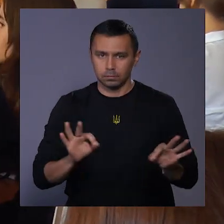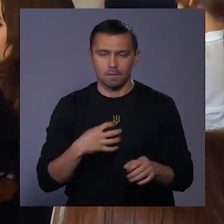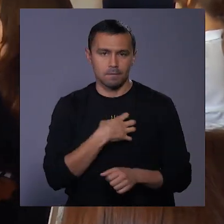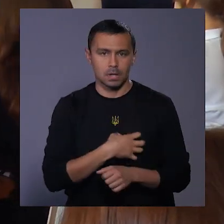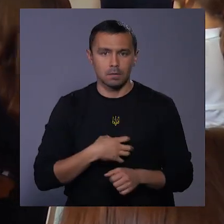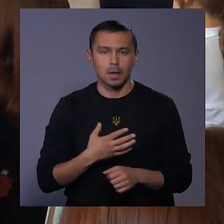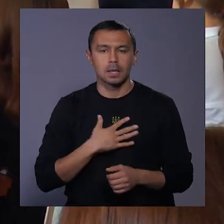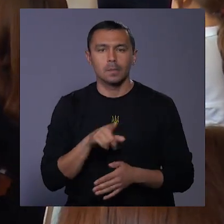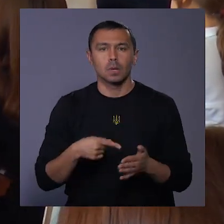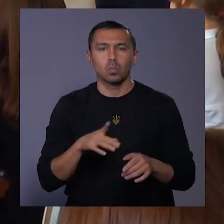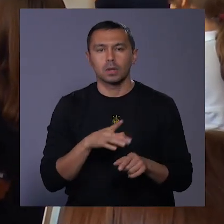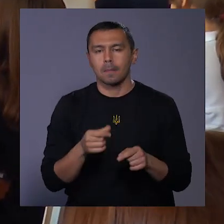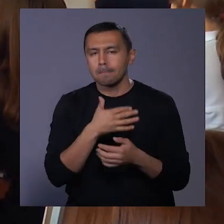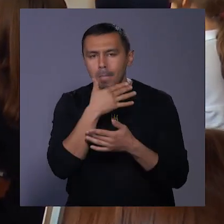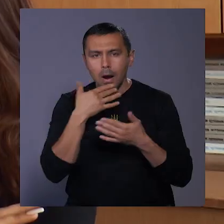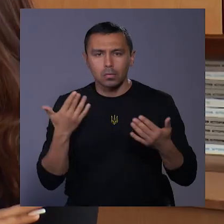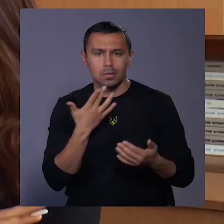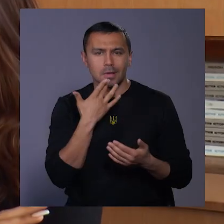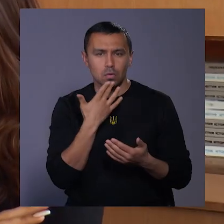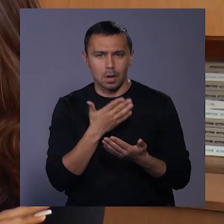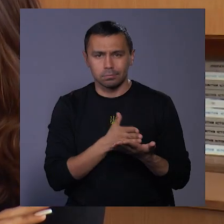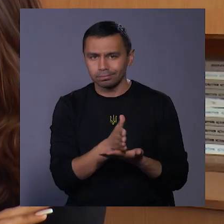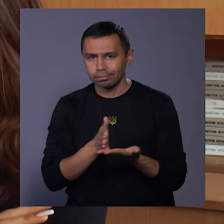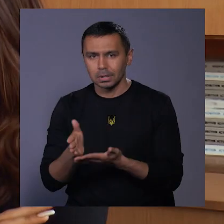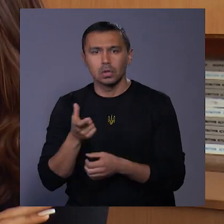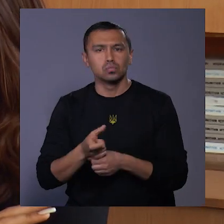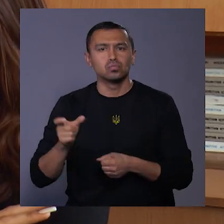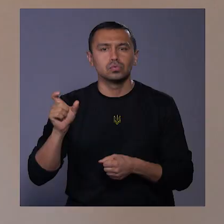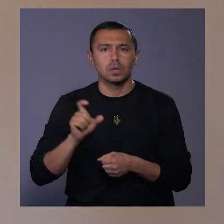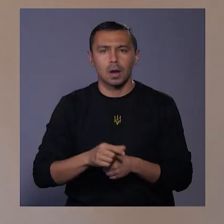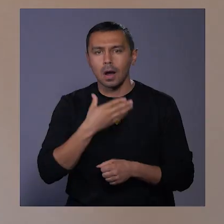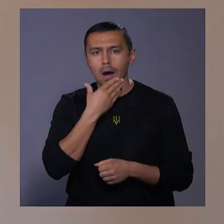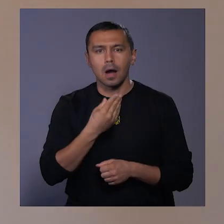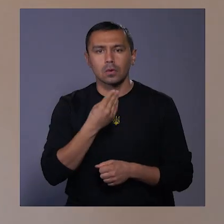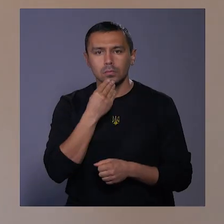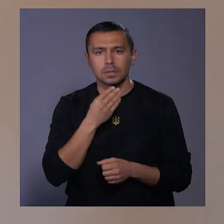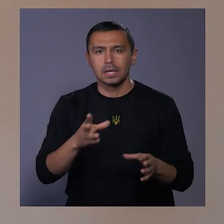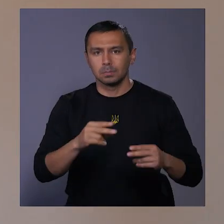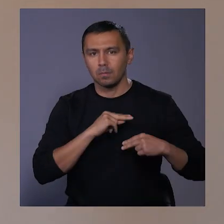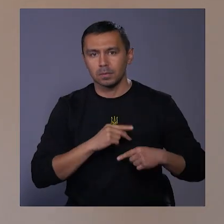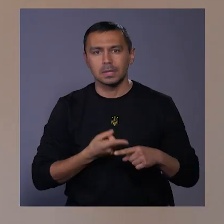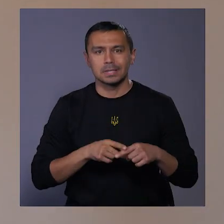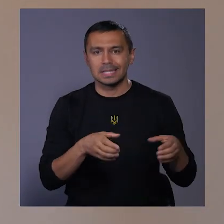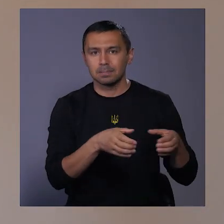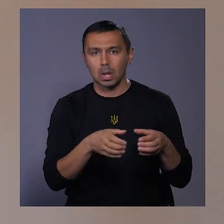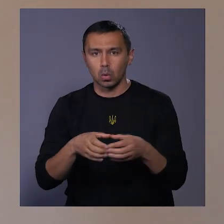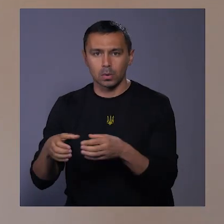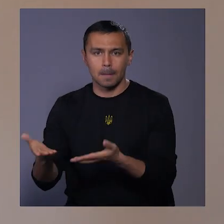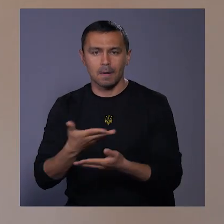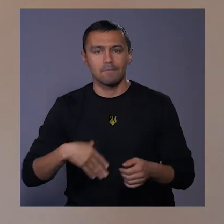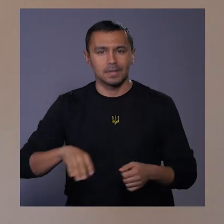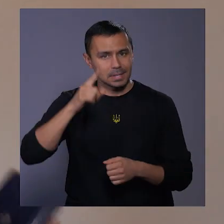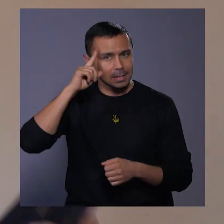містечко було таке багатонаціональне, і як дуже гарно співпрацювали ці спільноти. Ми всі